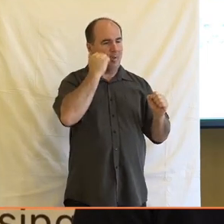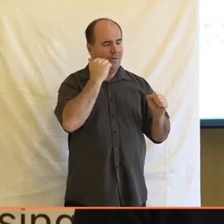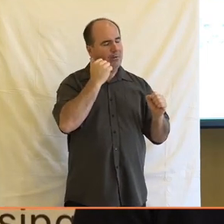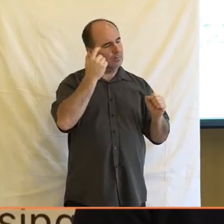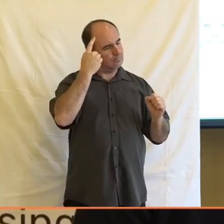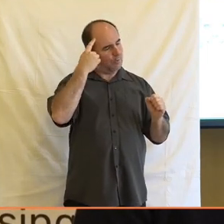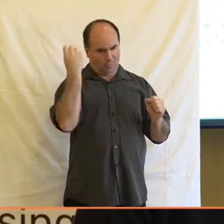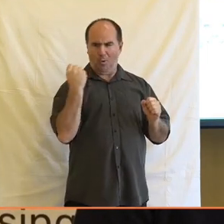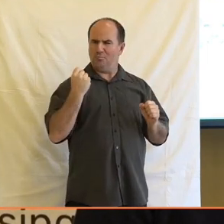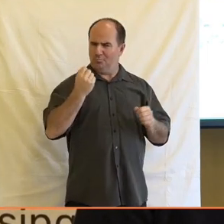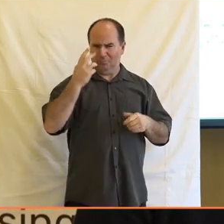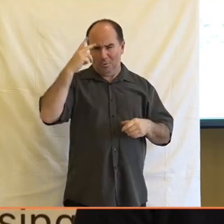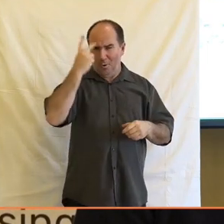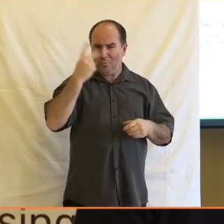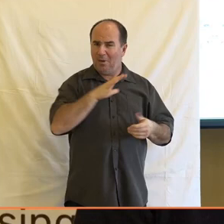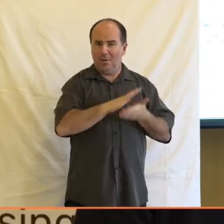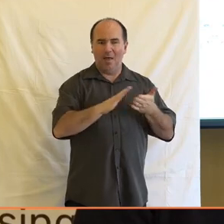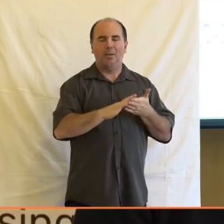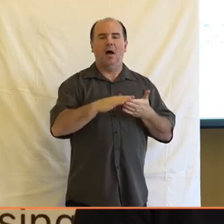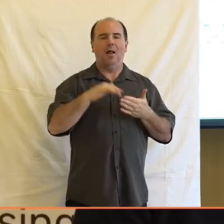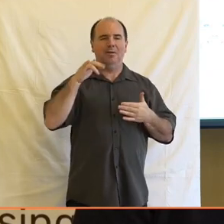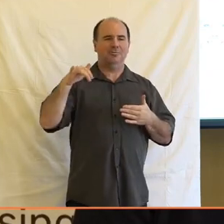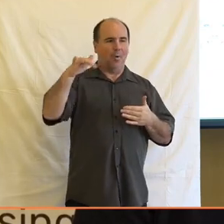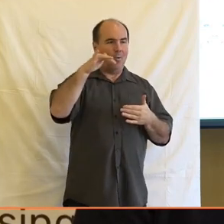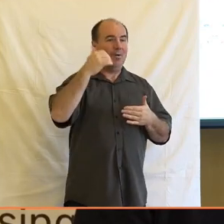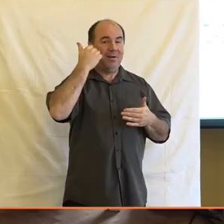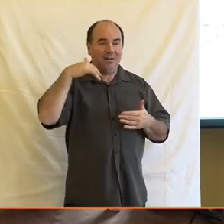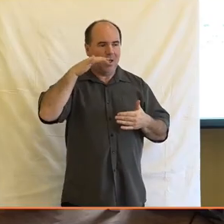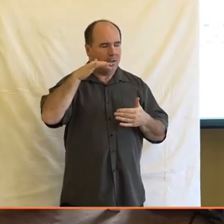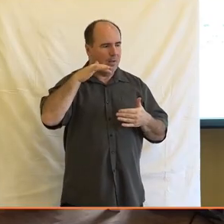ale přesto je v populaci veliká skupina lidí, kteří to berou jako seriózní informaci.